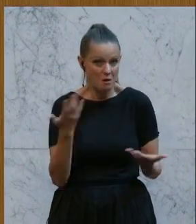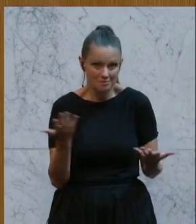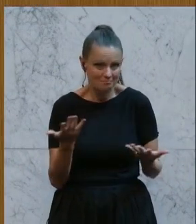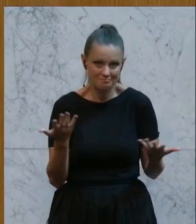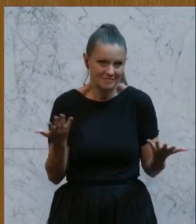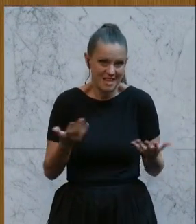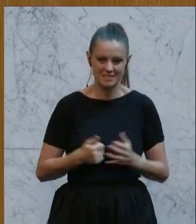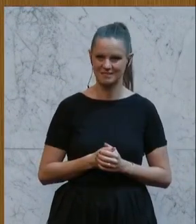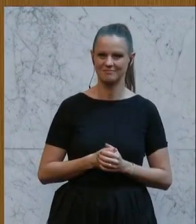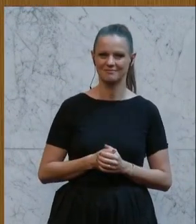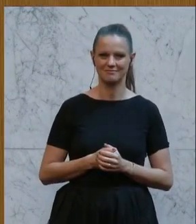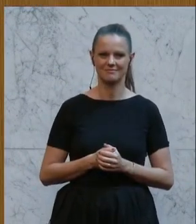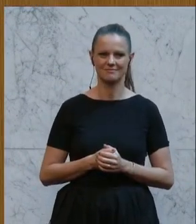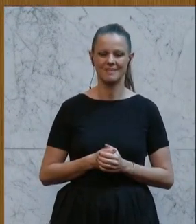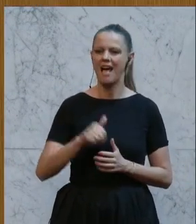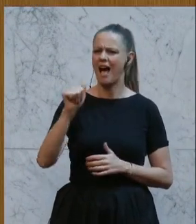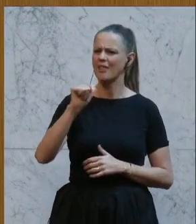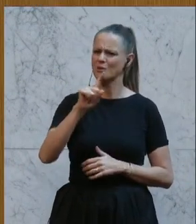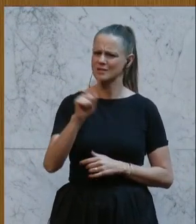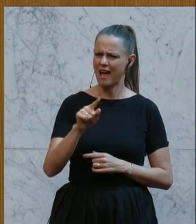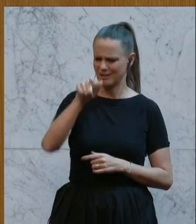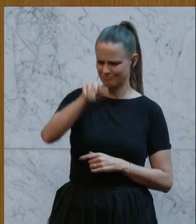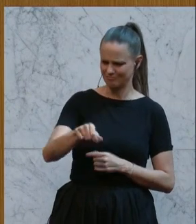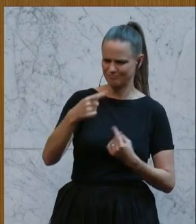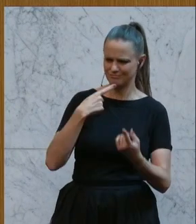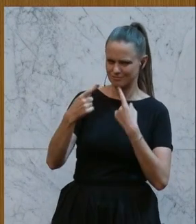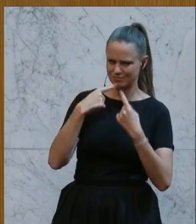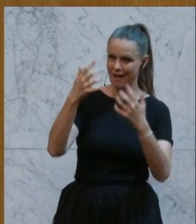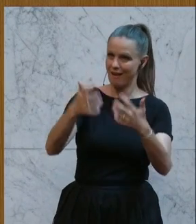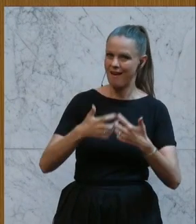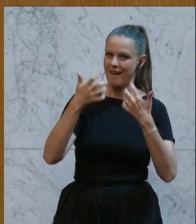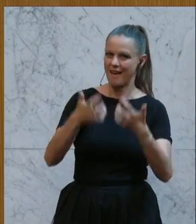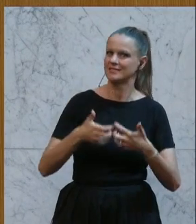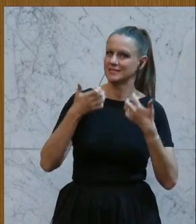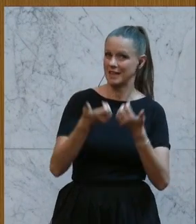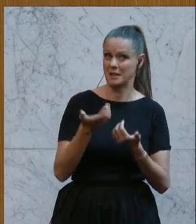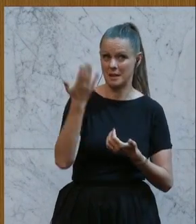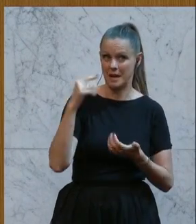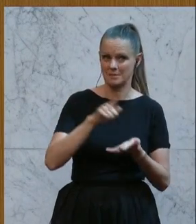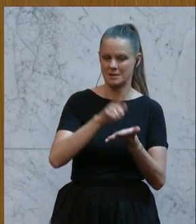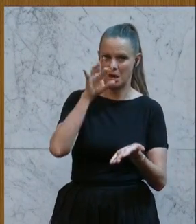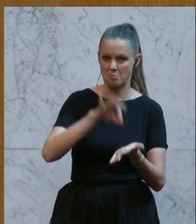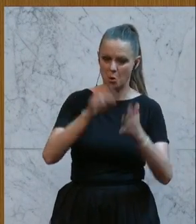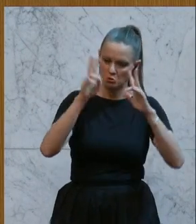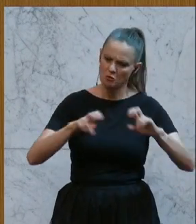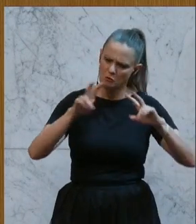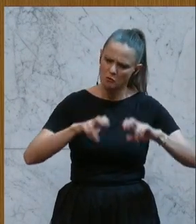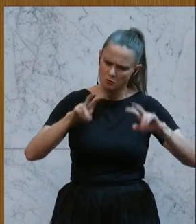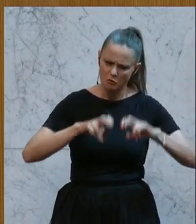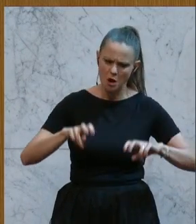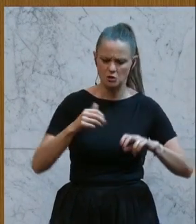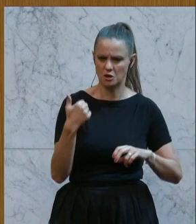Ja, wenn man mit Anton Zeilinger spricht und er erzählt, dass er eigentlich zu diesem Zeitpunkt über etwas geforscht hat, wo